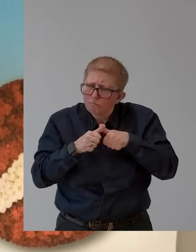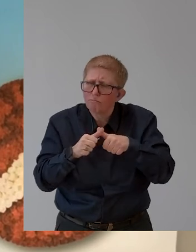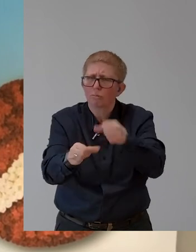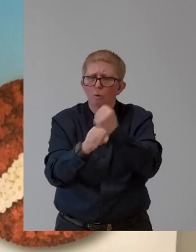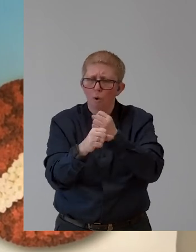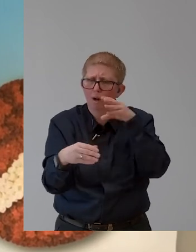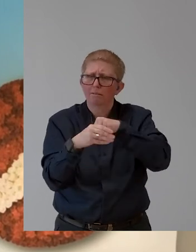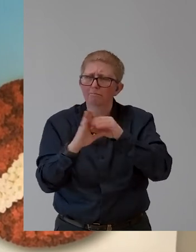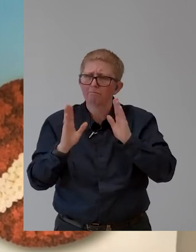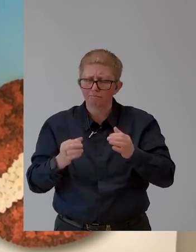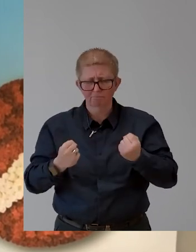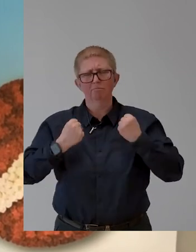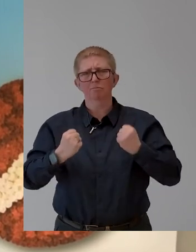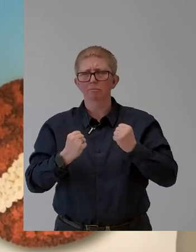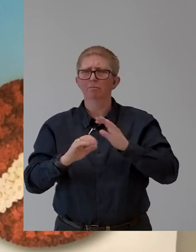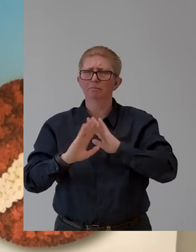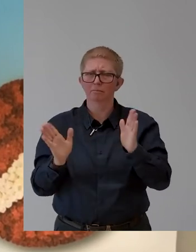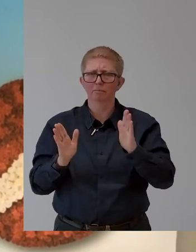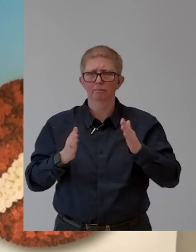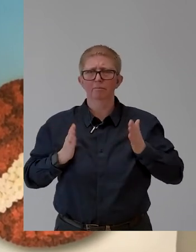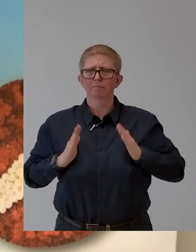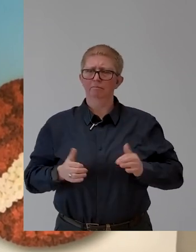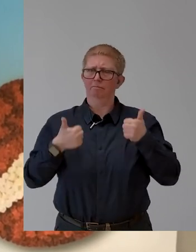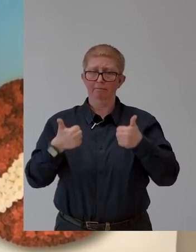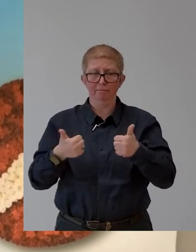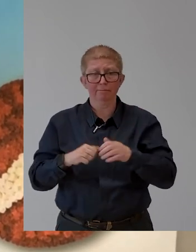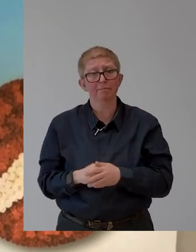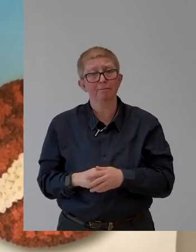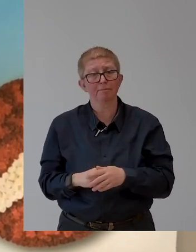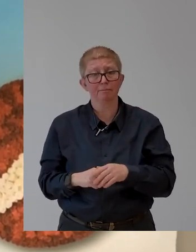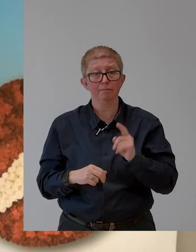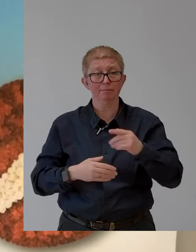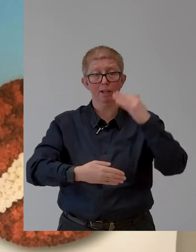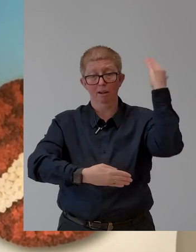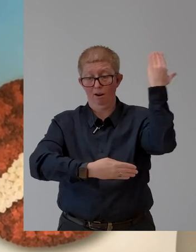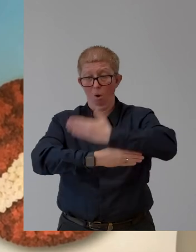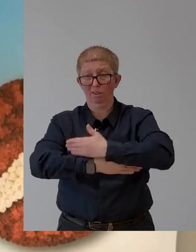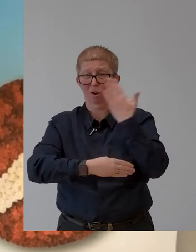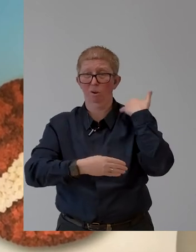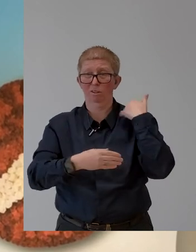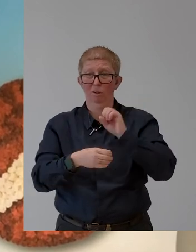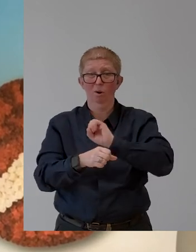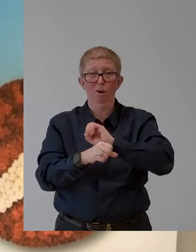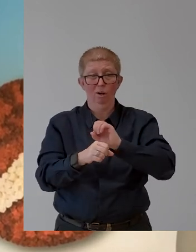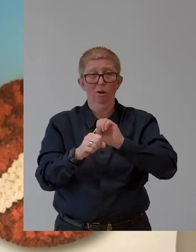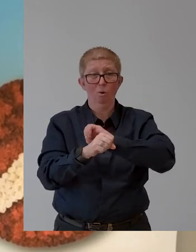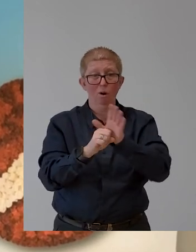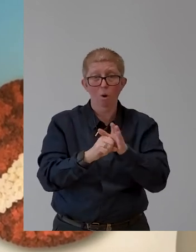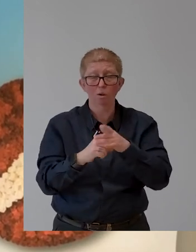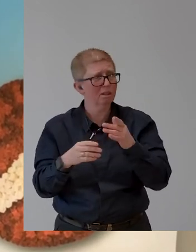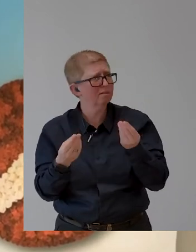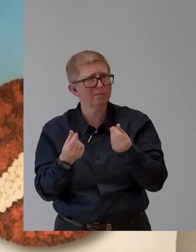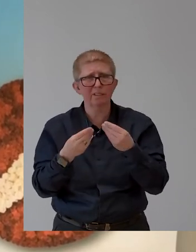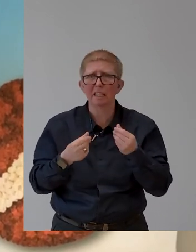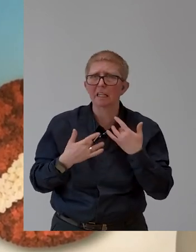options and digital channels are therefore suddenly becoming, as I mentioned already before, even more important